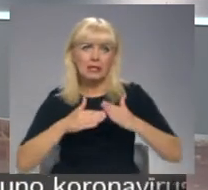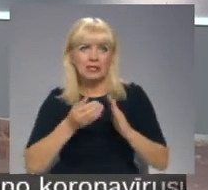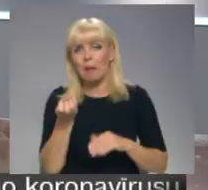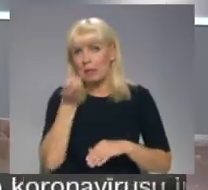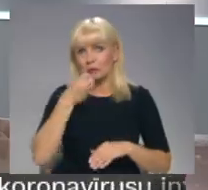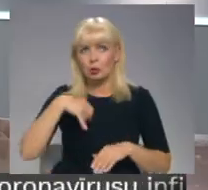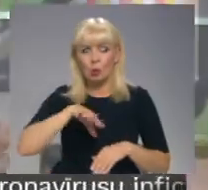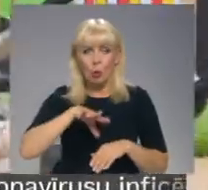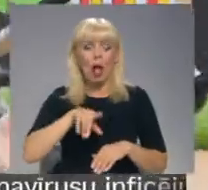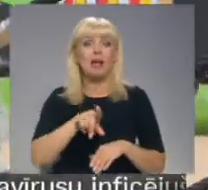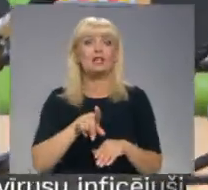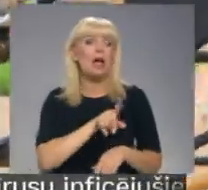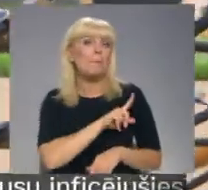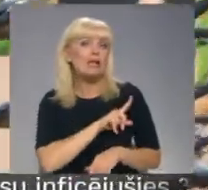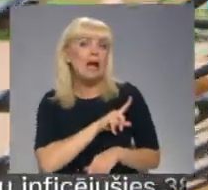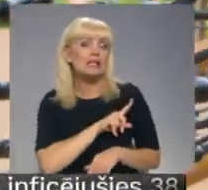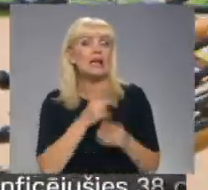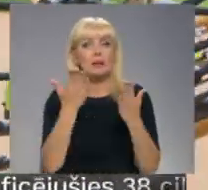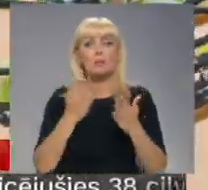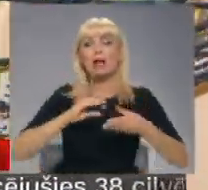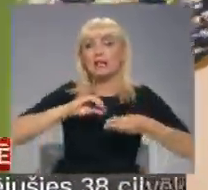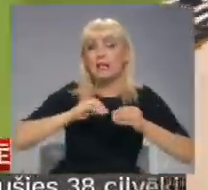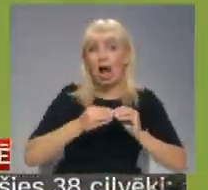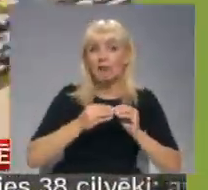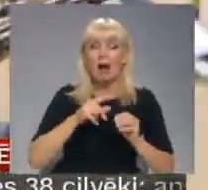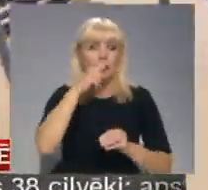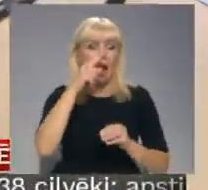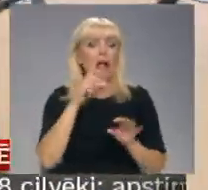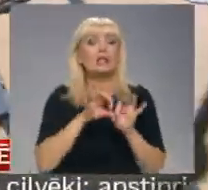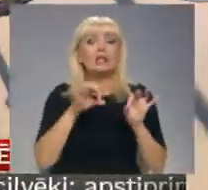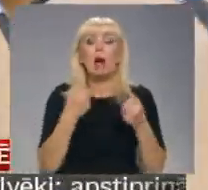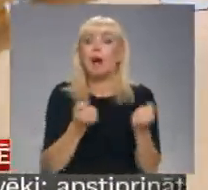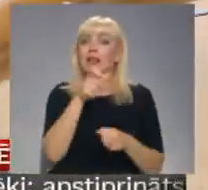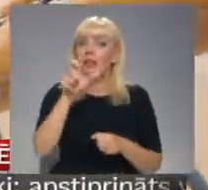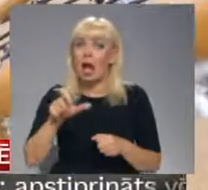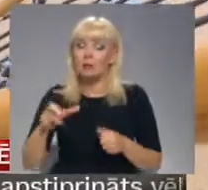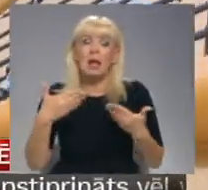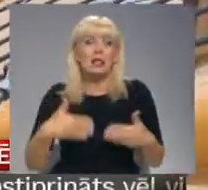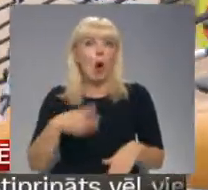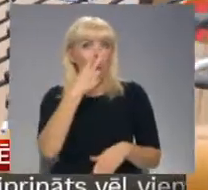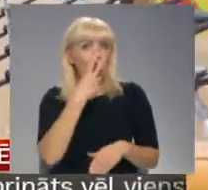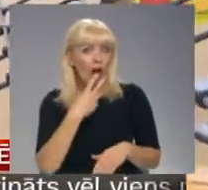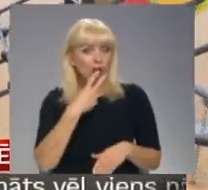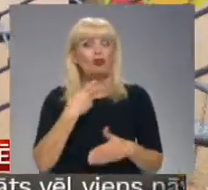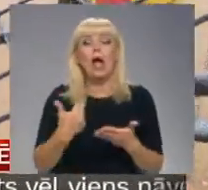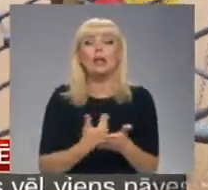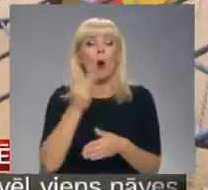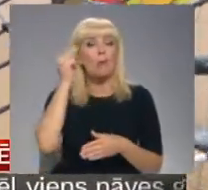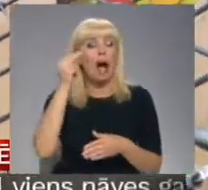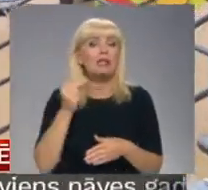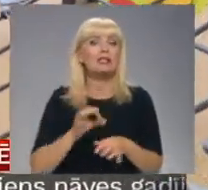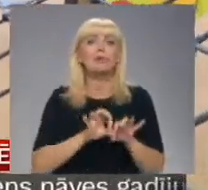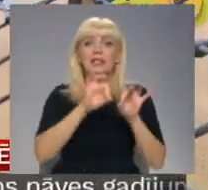Tā kā piesardzības pasākumu jāievēro jau no marta sākuma, darbinieki pie tiem piereduši. Tāpēc jaunā mācību gada sākums